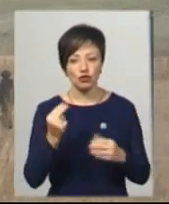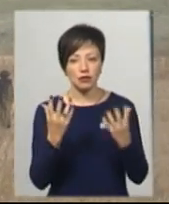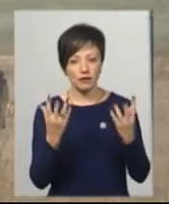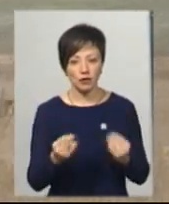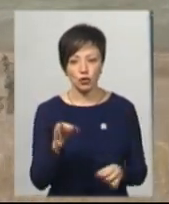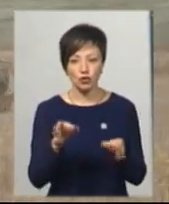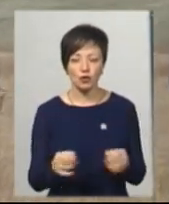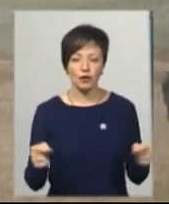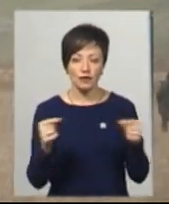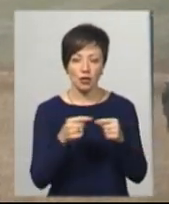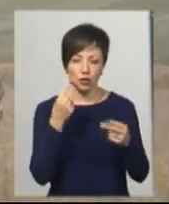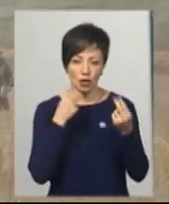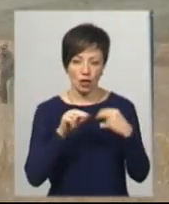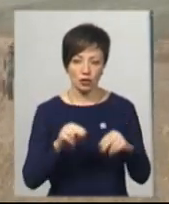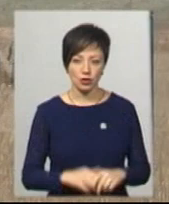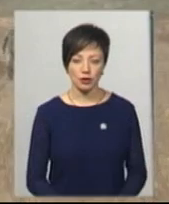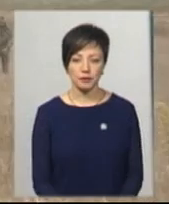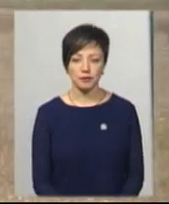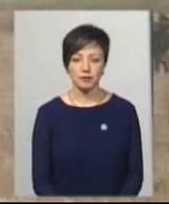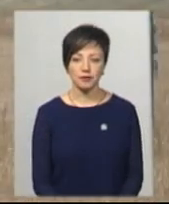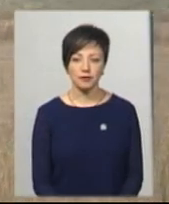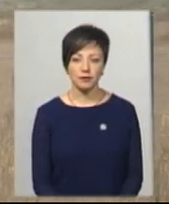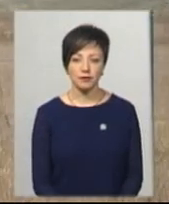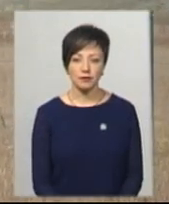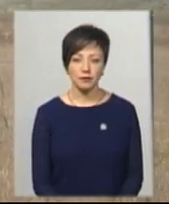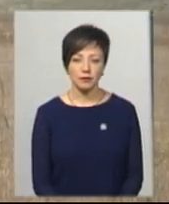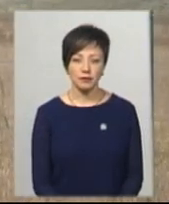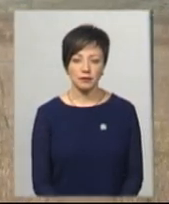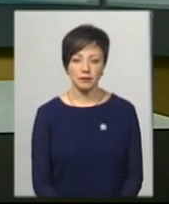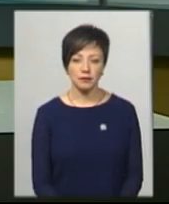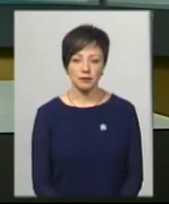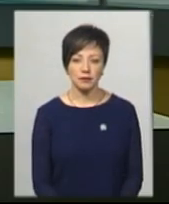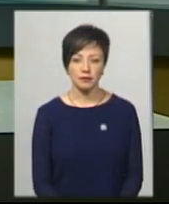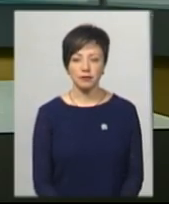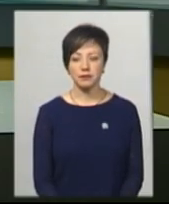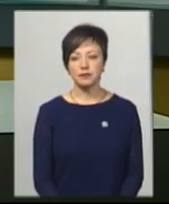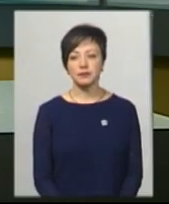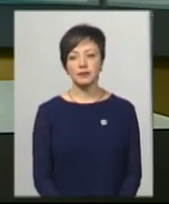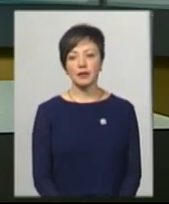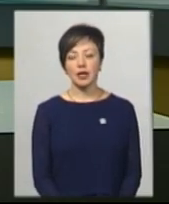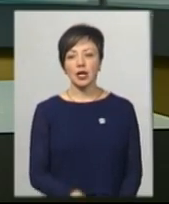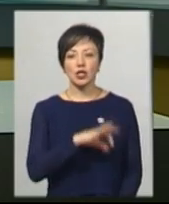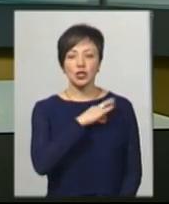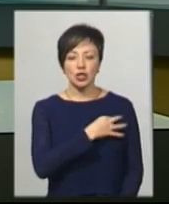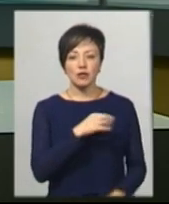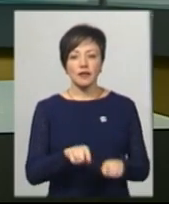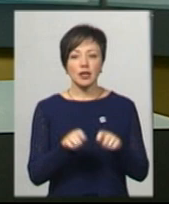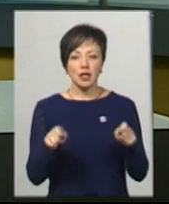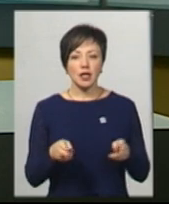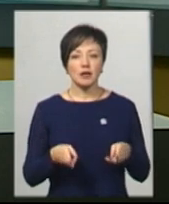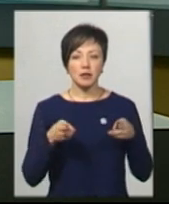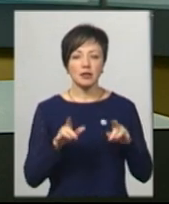судді визначать кращих. Світлана Поровок, Іван Мовчан. Новини на Суспільному. Хмельниччина. Слідчі відкрили кримінальне